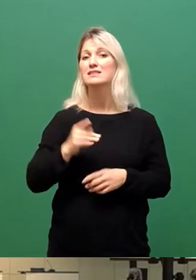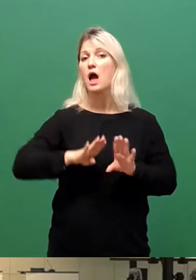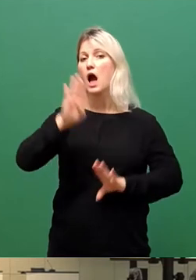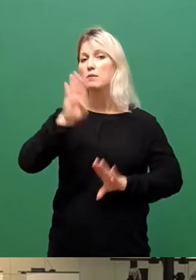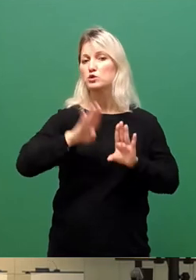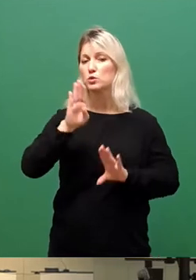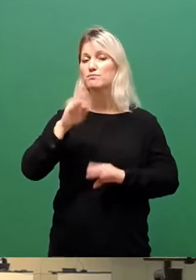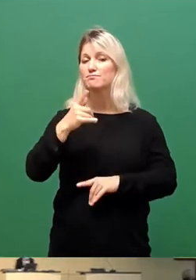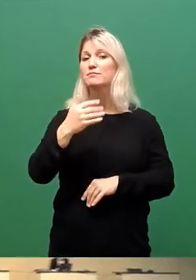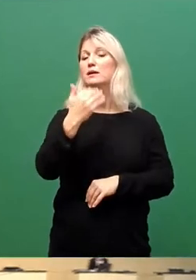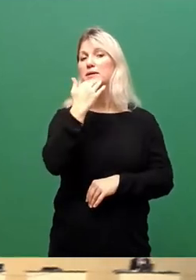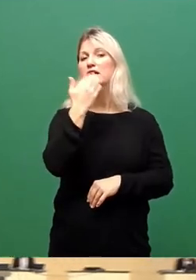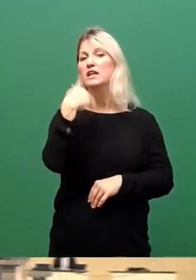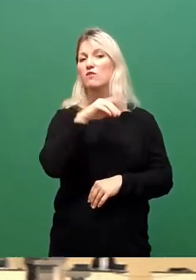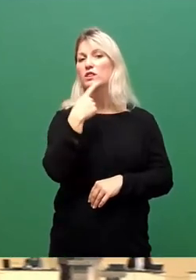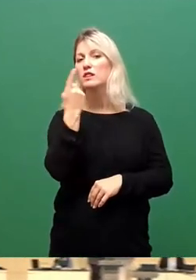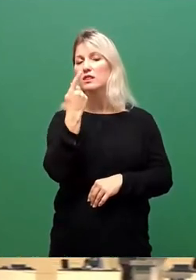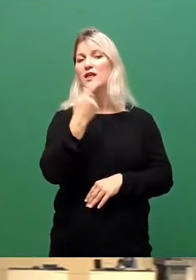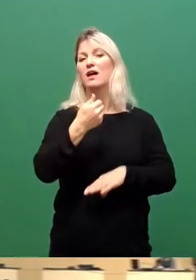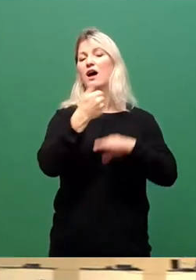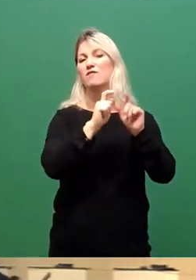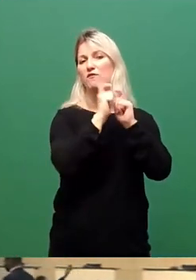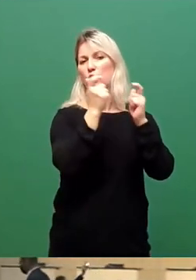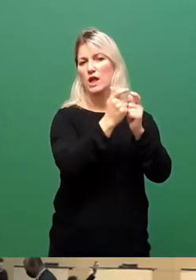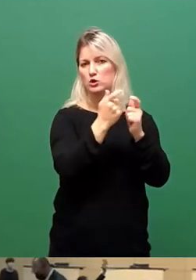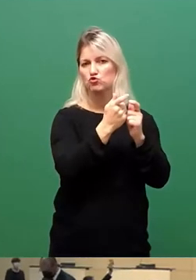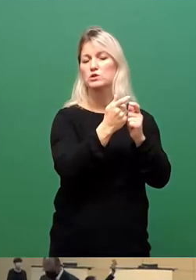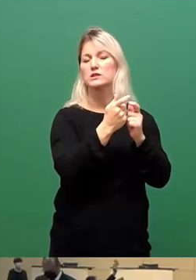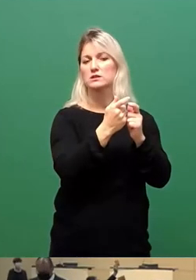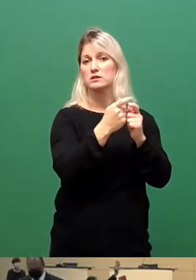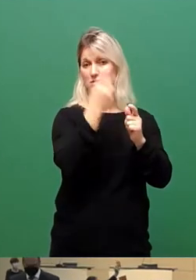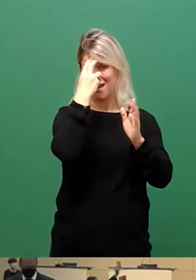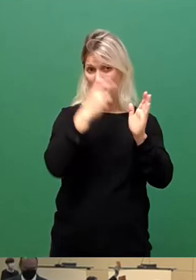federführenden Ausschusses auf und bitte Sie um ein Handzeichen, wenn Sie diesem die Zustimmung erteilen.